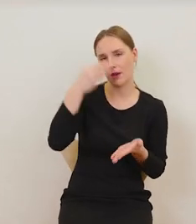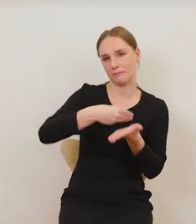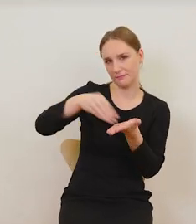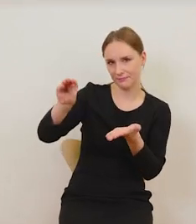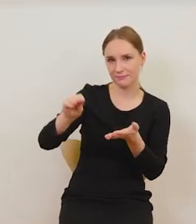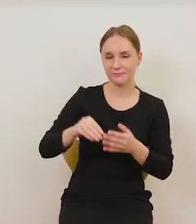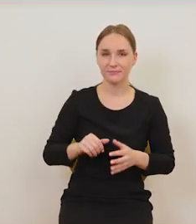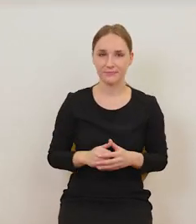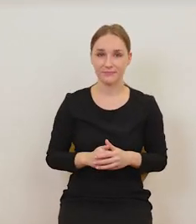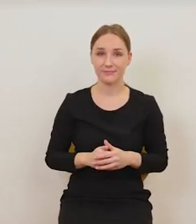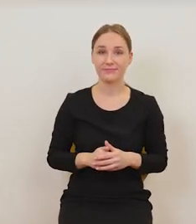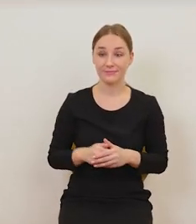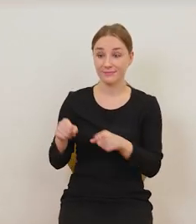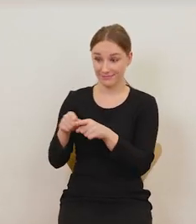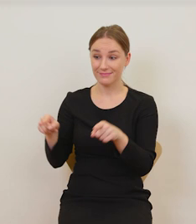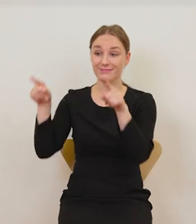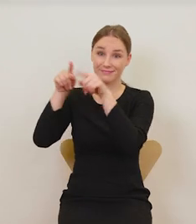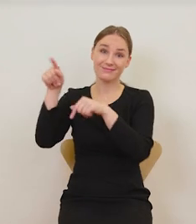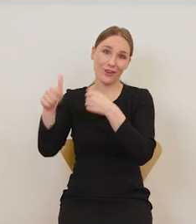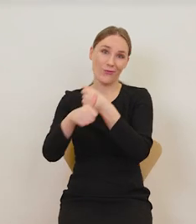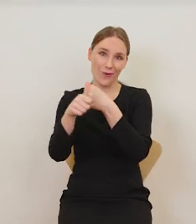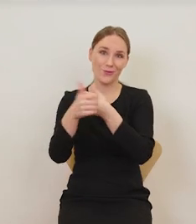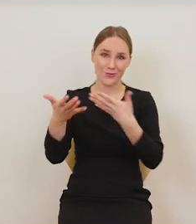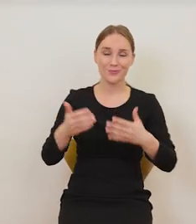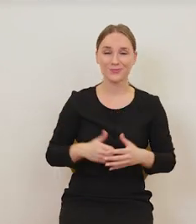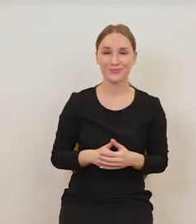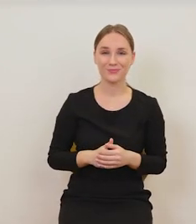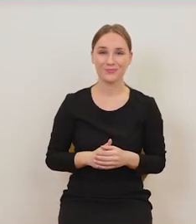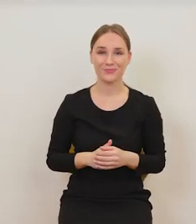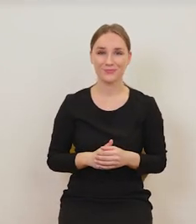ile się płaci. I właśnie ta deseczka o tym świadczy.